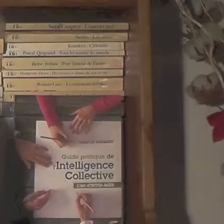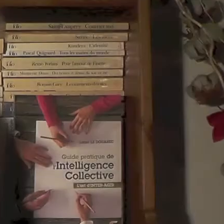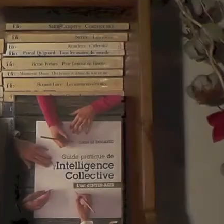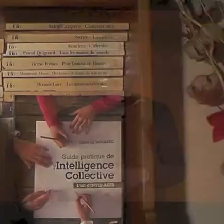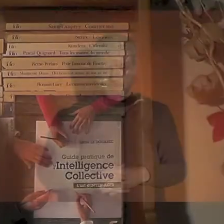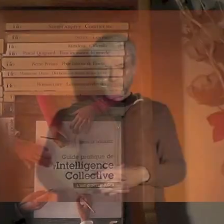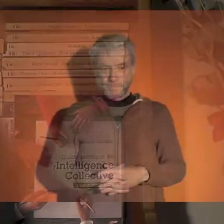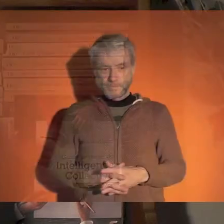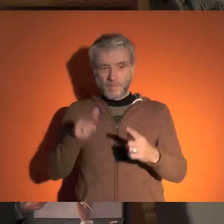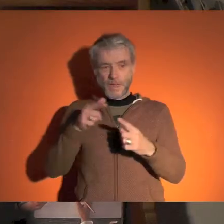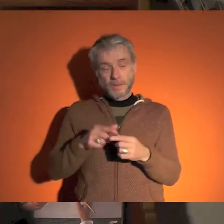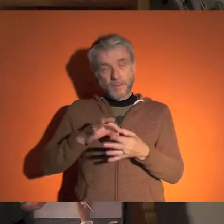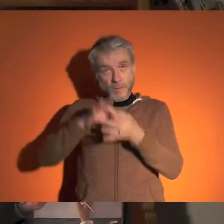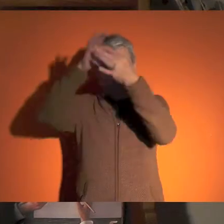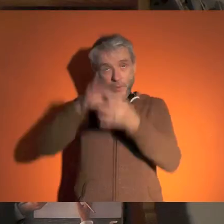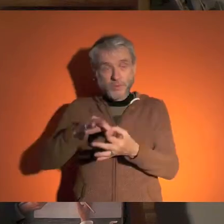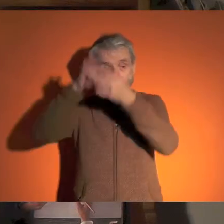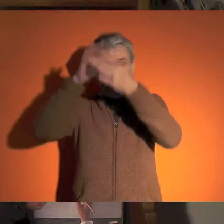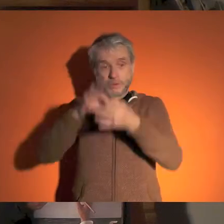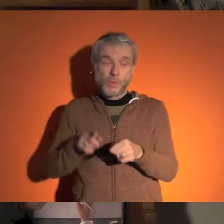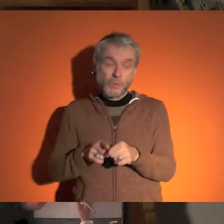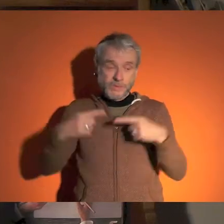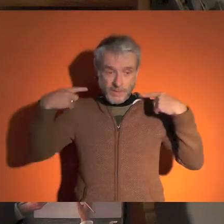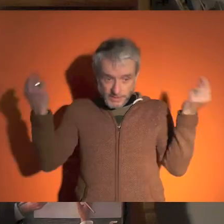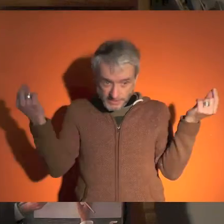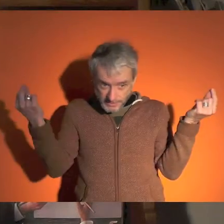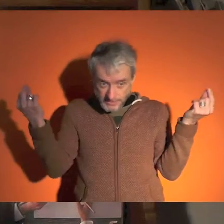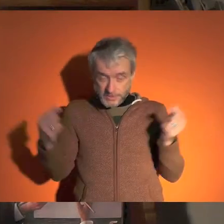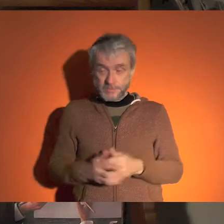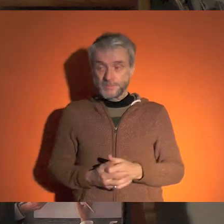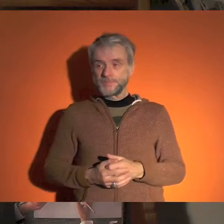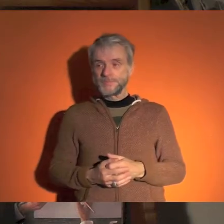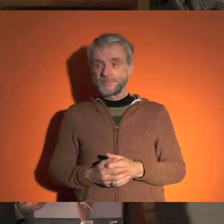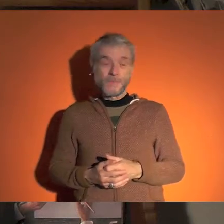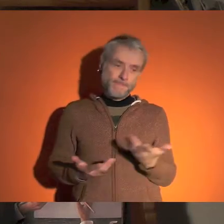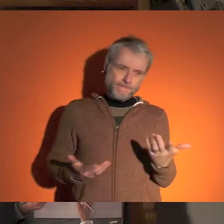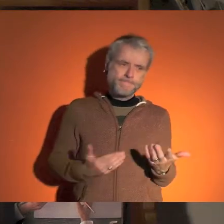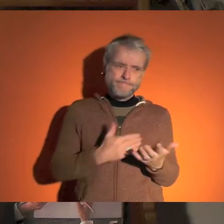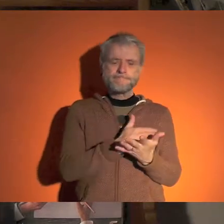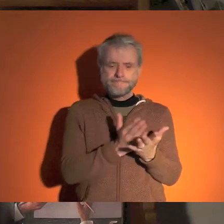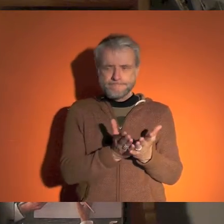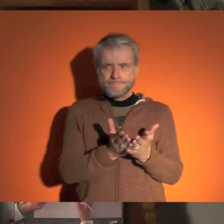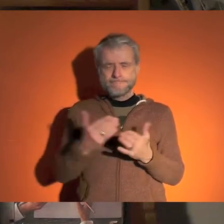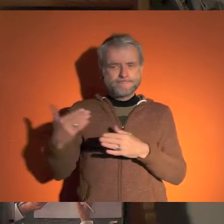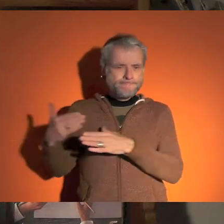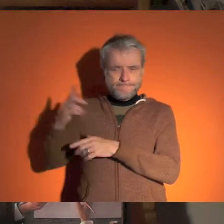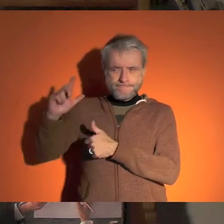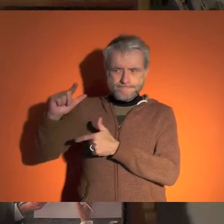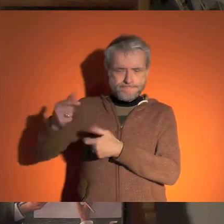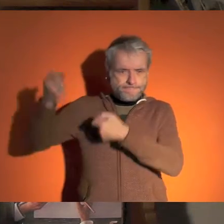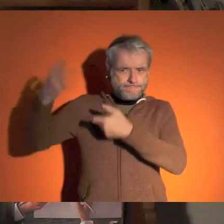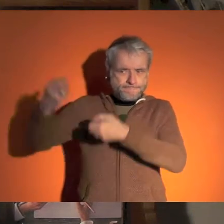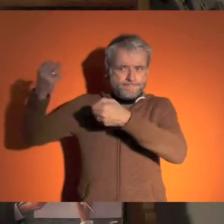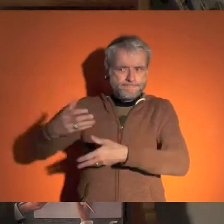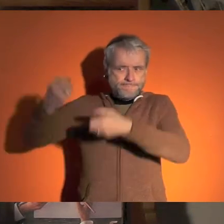Sur la question des religions et de la laïcité, beaucoup de choses se sont passées